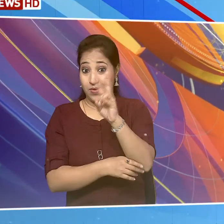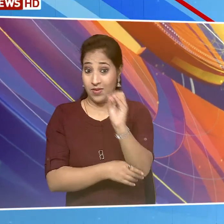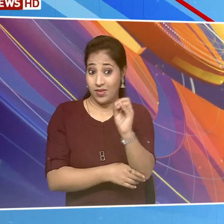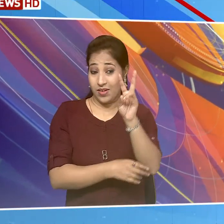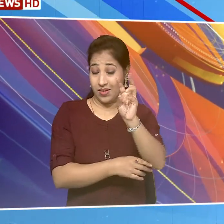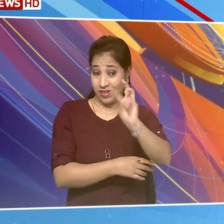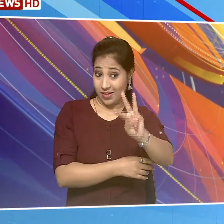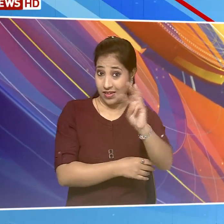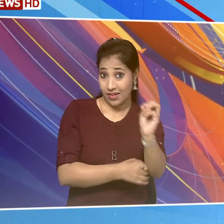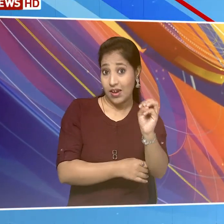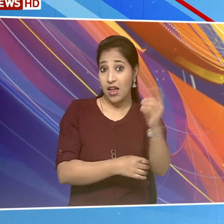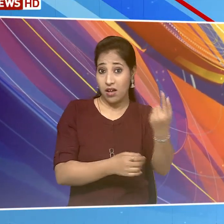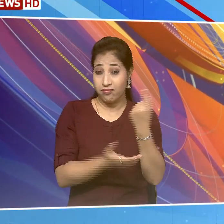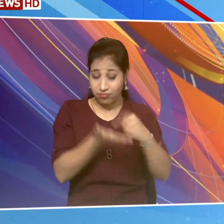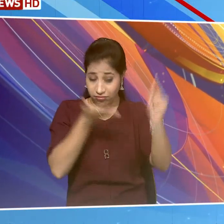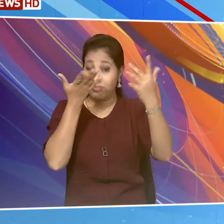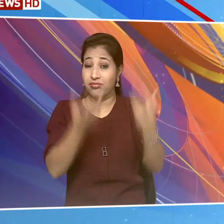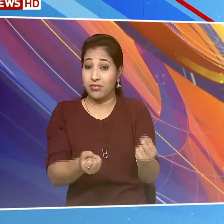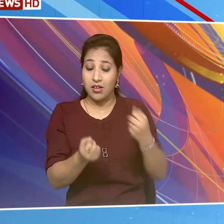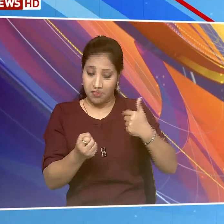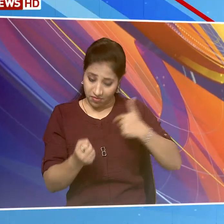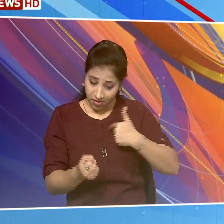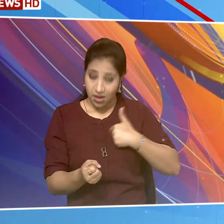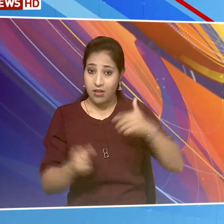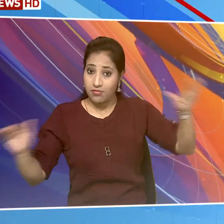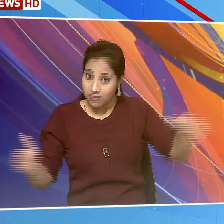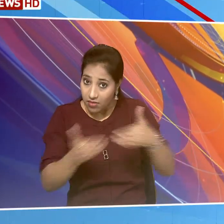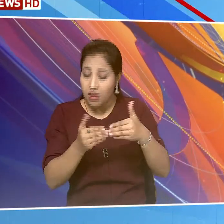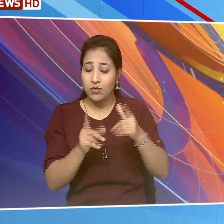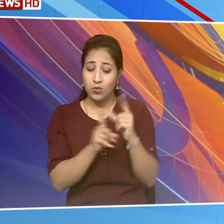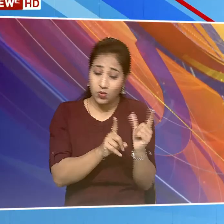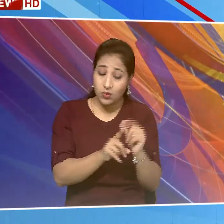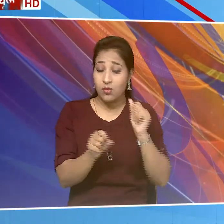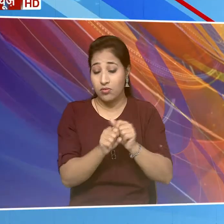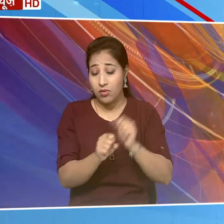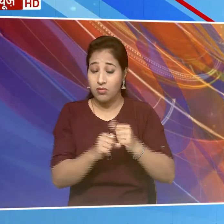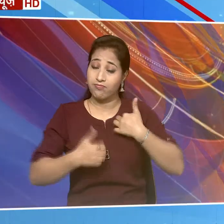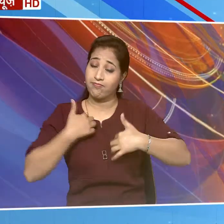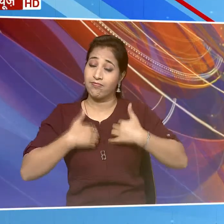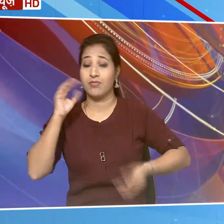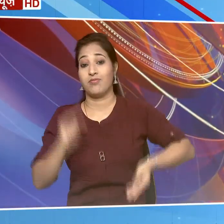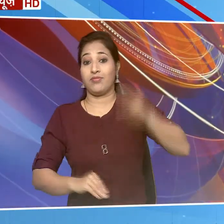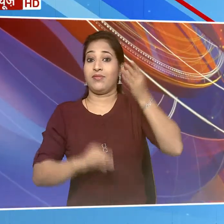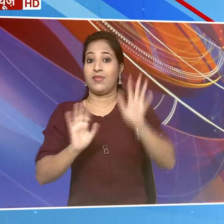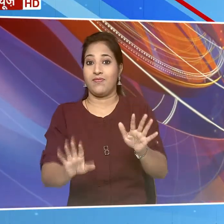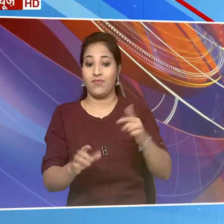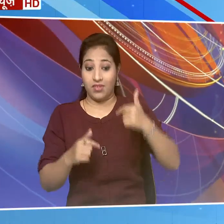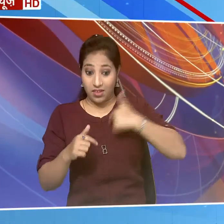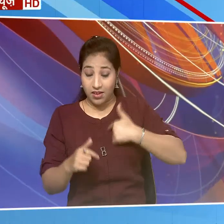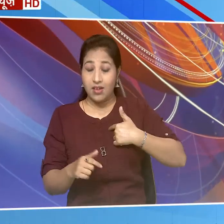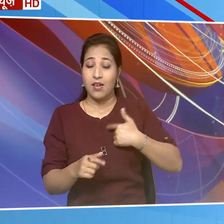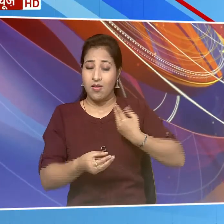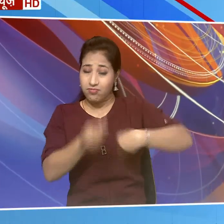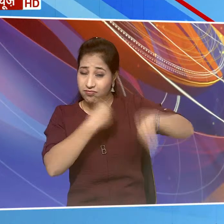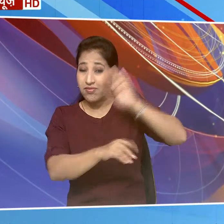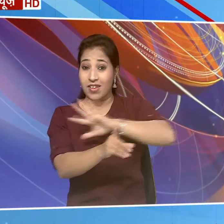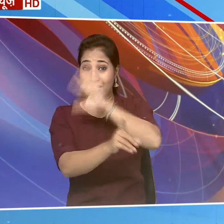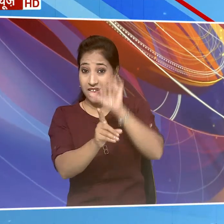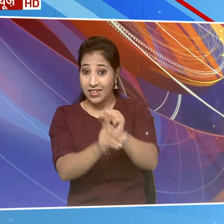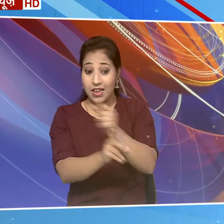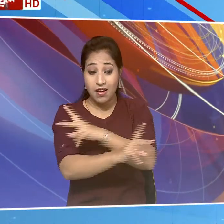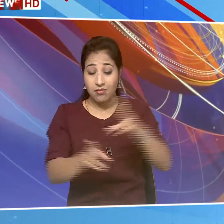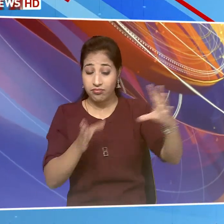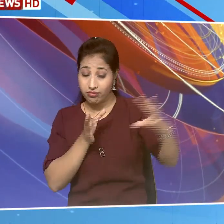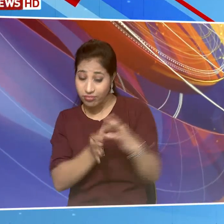लागू किये जाने को लेकर मैं मिलकर काम करने को उत्सुक हूँ हम अपने प्राचीन संबंधों को